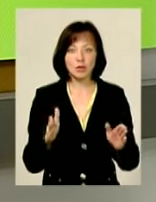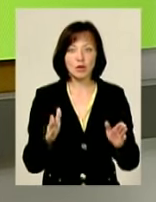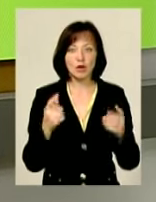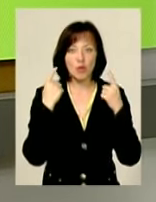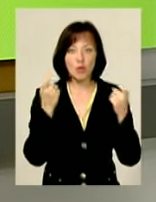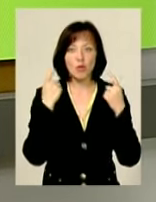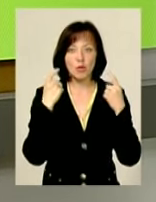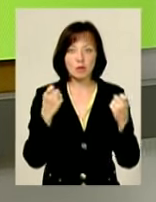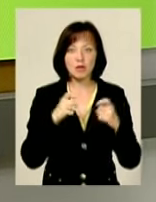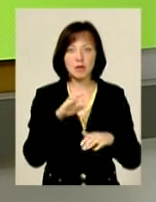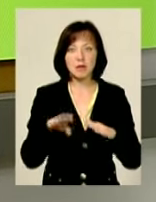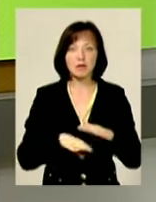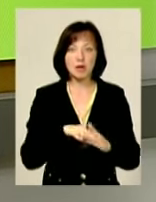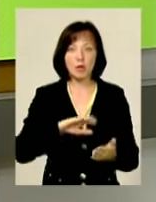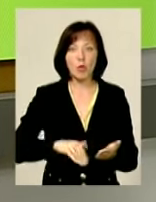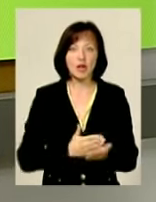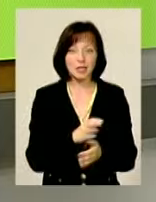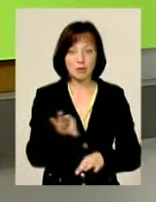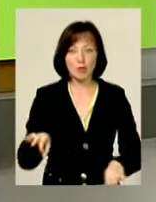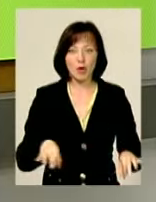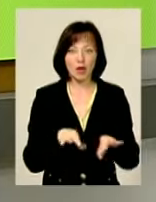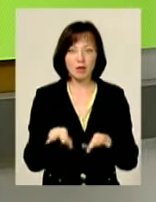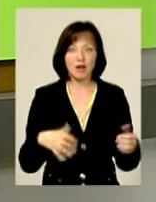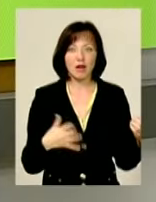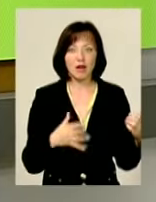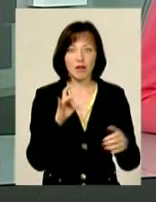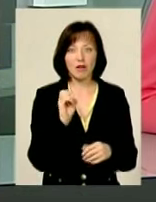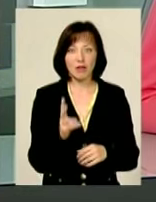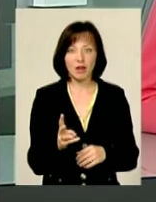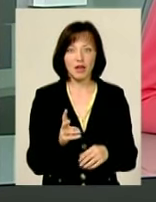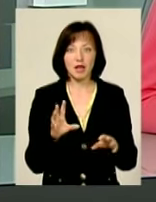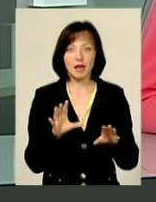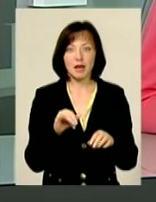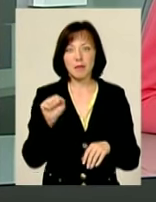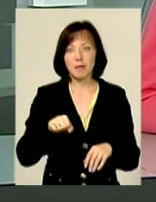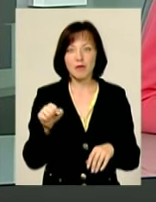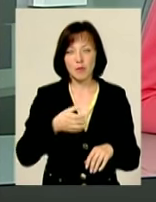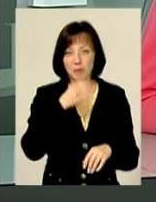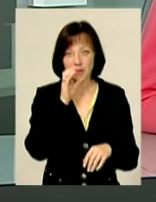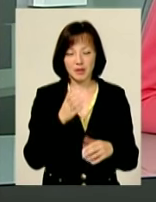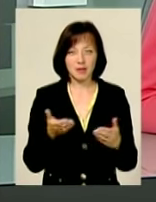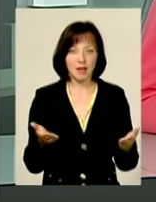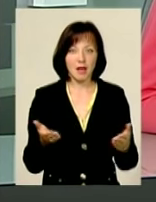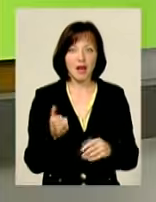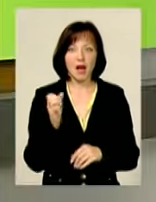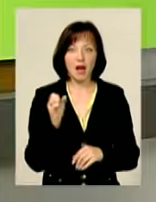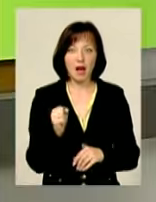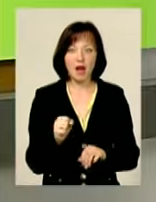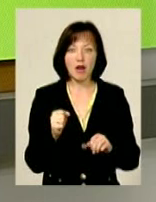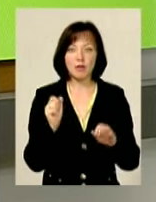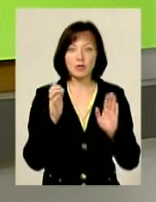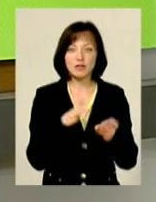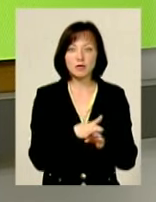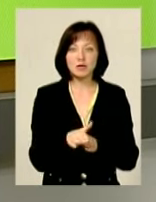розумієте, підполітичні якісь проєкти. І рокери будуть працювати, розумієте, і там пивко попивати щось, ще щось. А й можуть